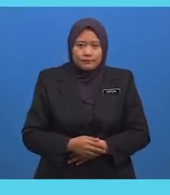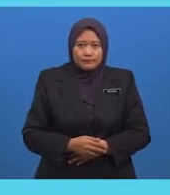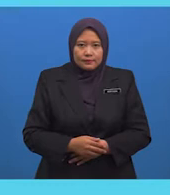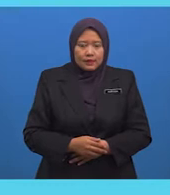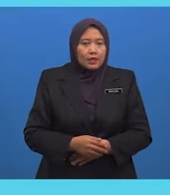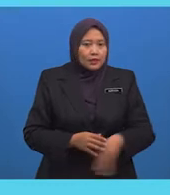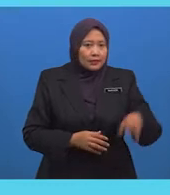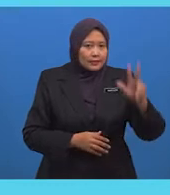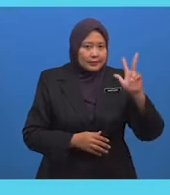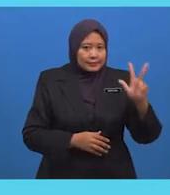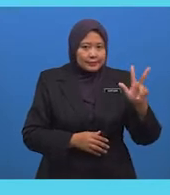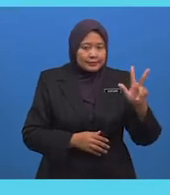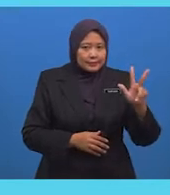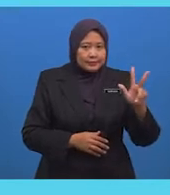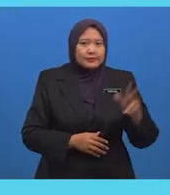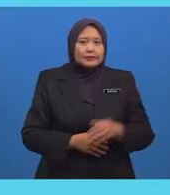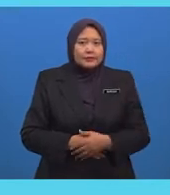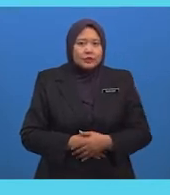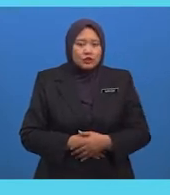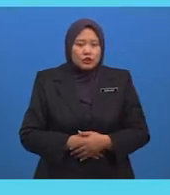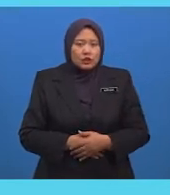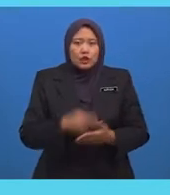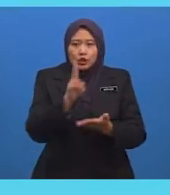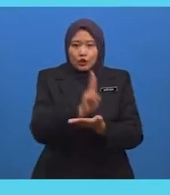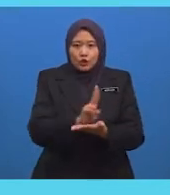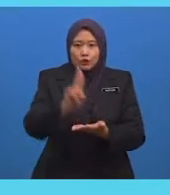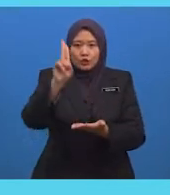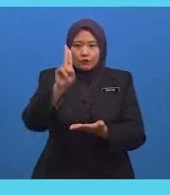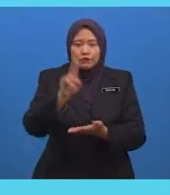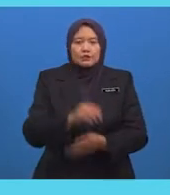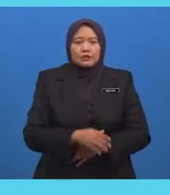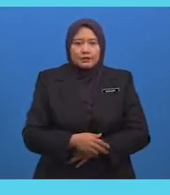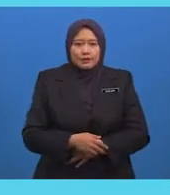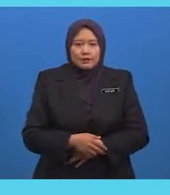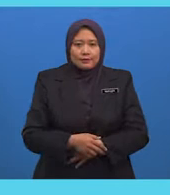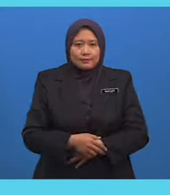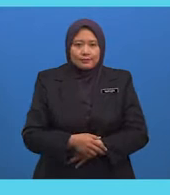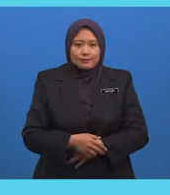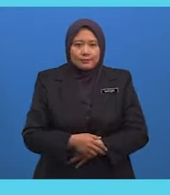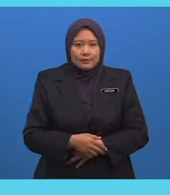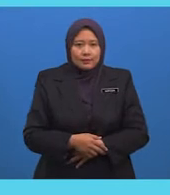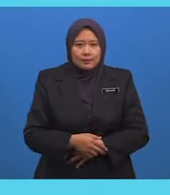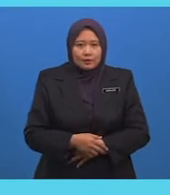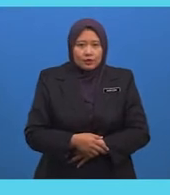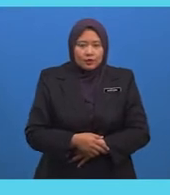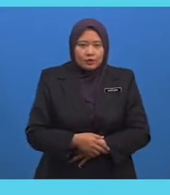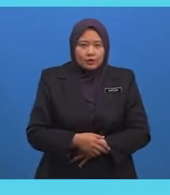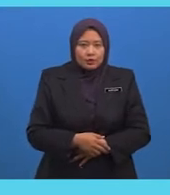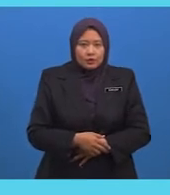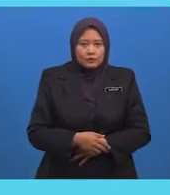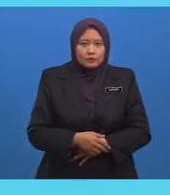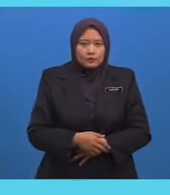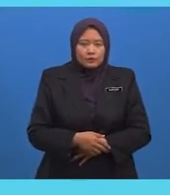Yang Ketiga Dan Yang Tertinggi Universiti Semestinya Universiti Al-Azhar